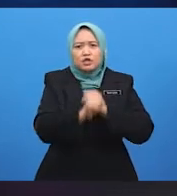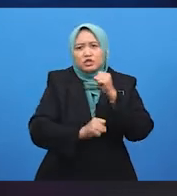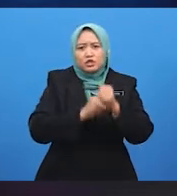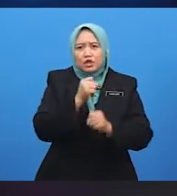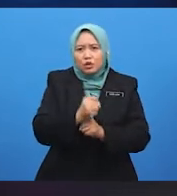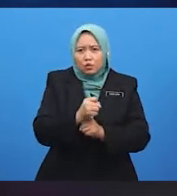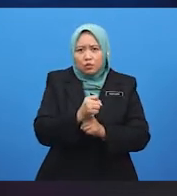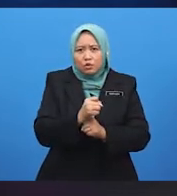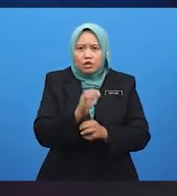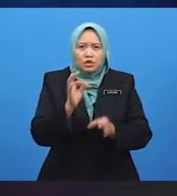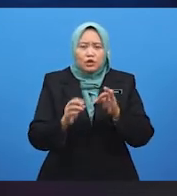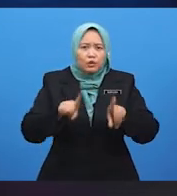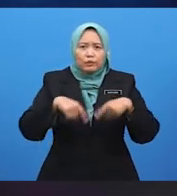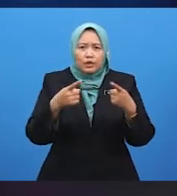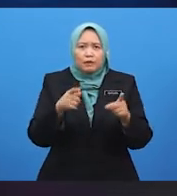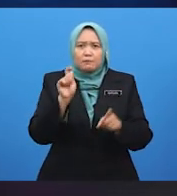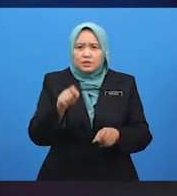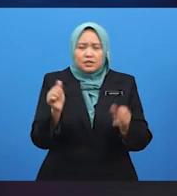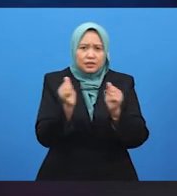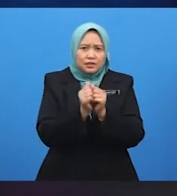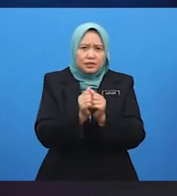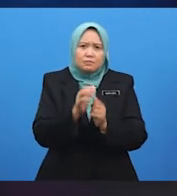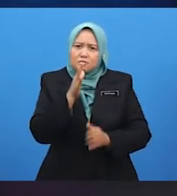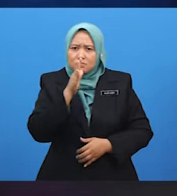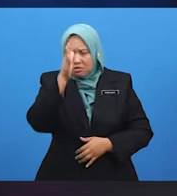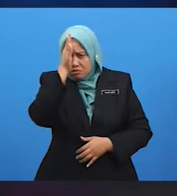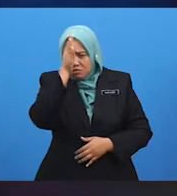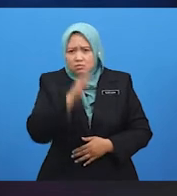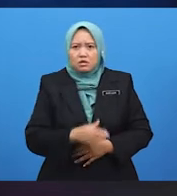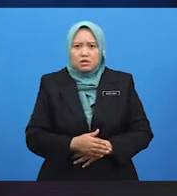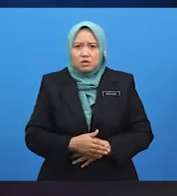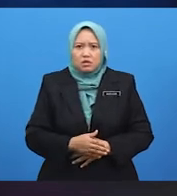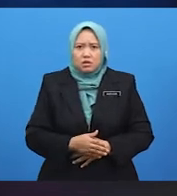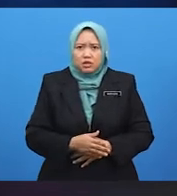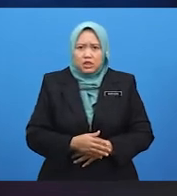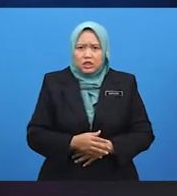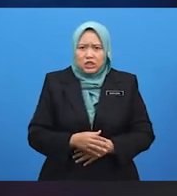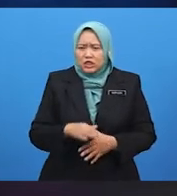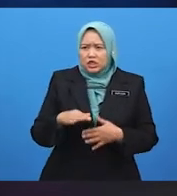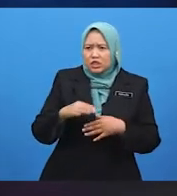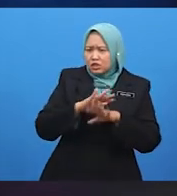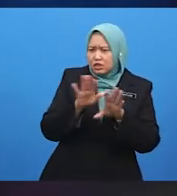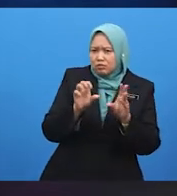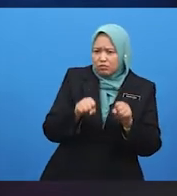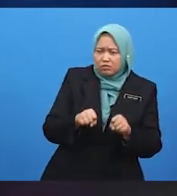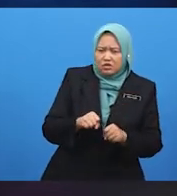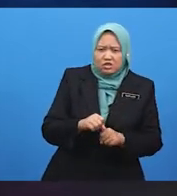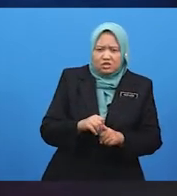saiber bersama ibu bapa atau penjaga sahaja. Hei, kamu ini. Saya hendak masuk. Jangan halang